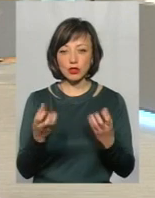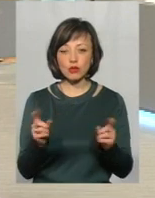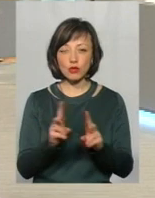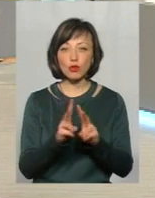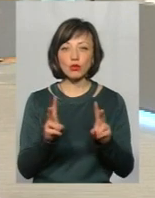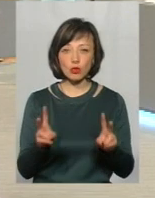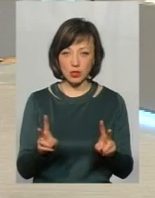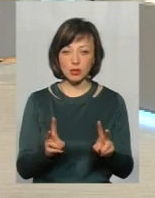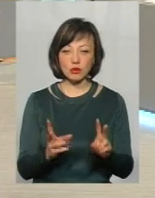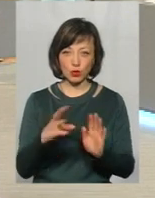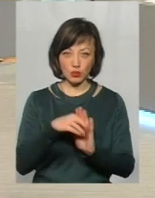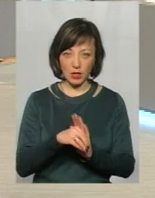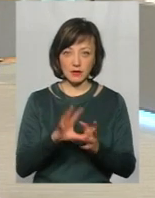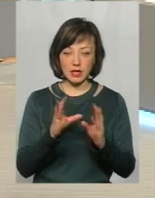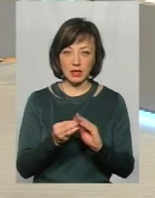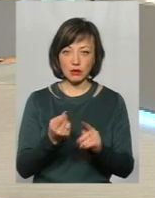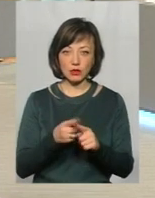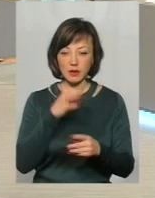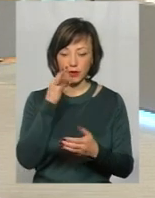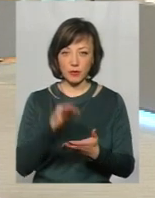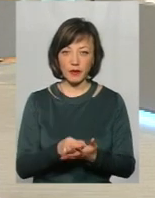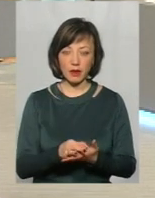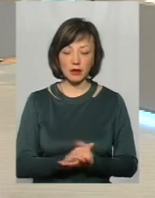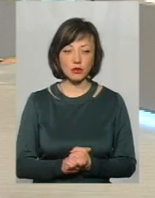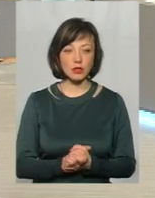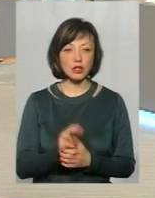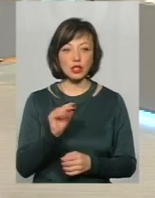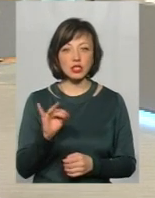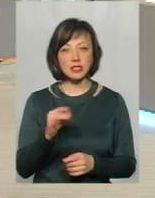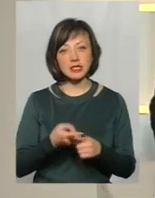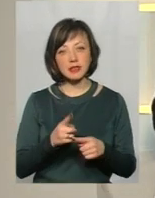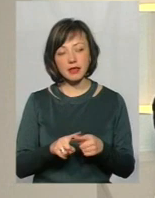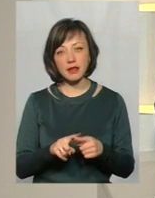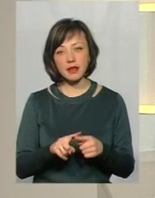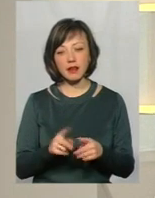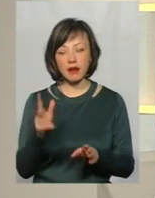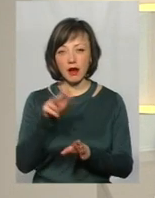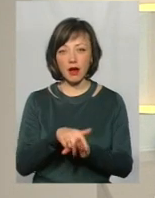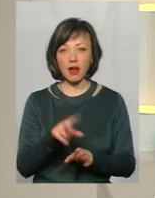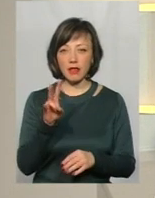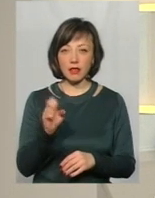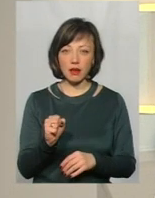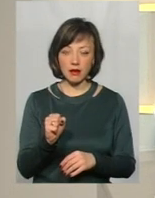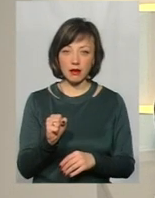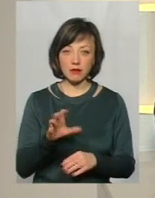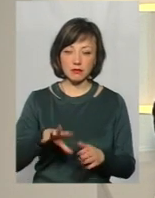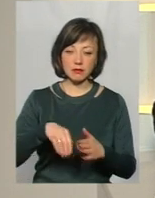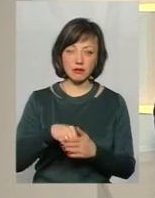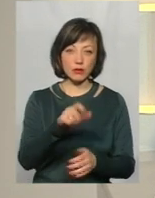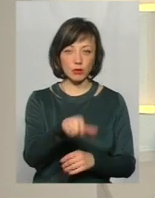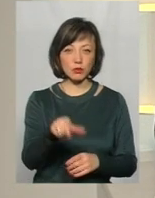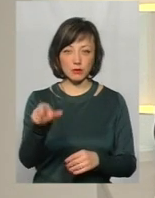хтось долучається взагалі до цієї відповідальності, чи це все ж таки повністю лягає на плечі